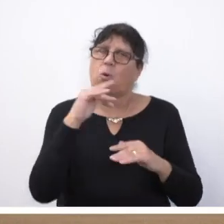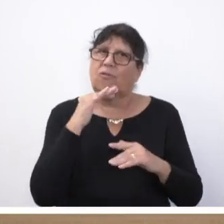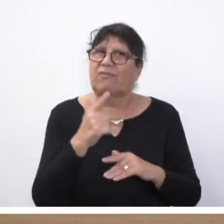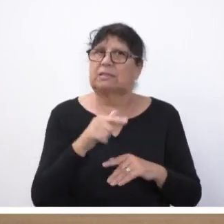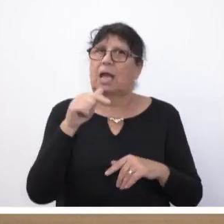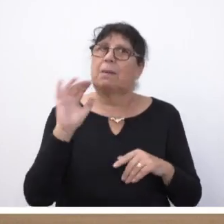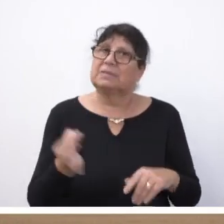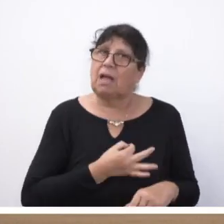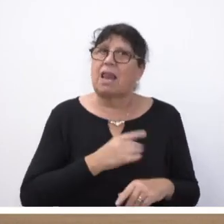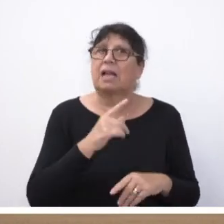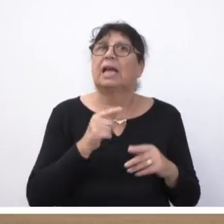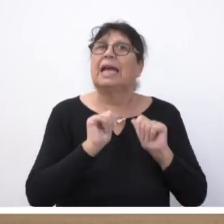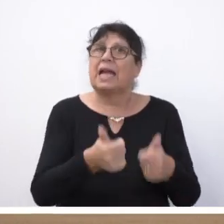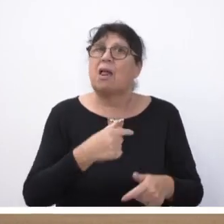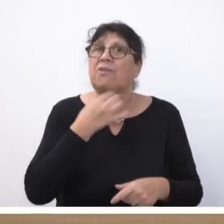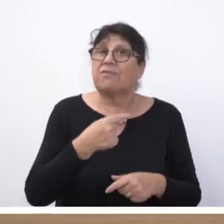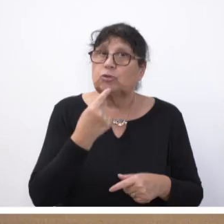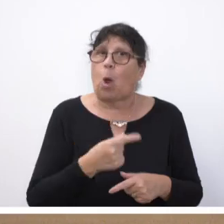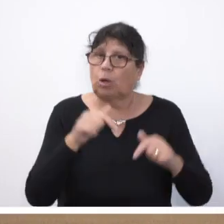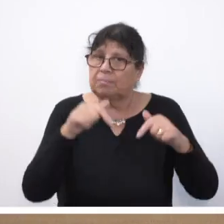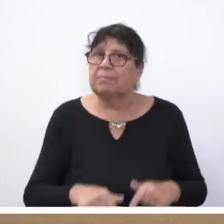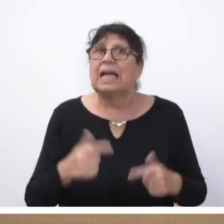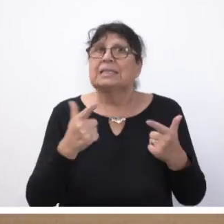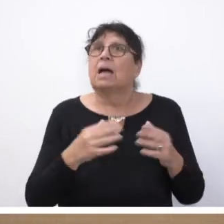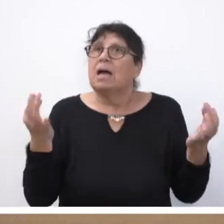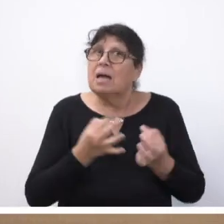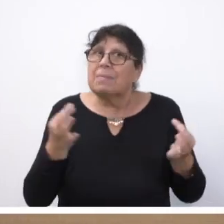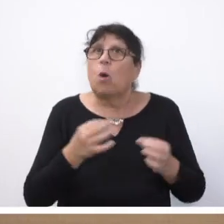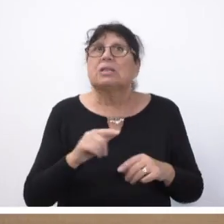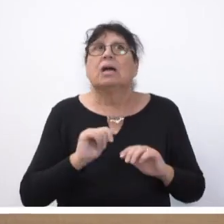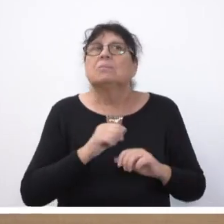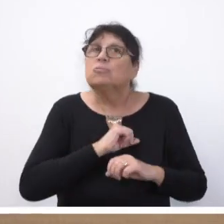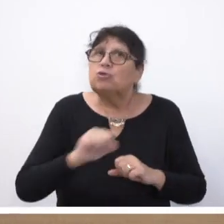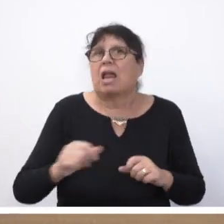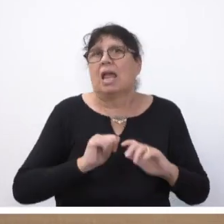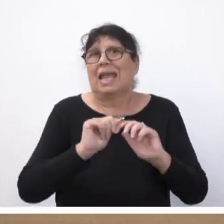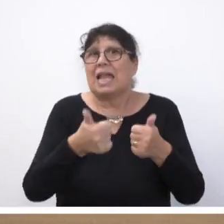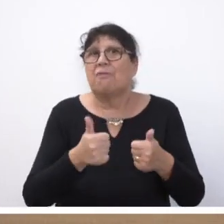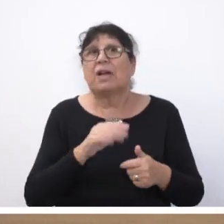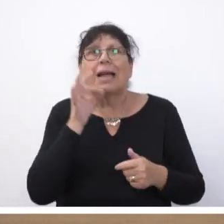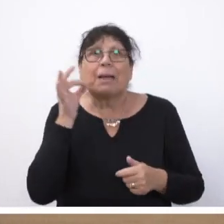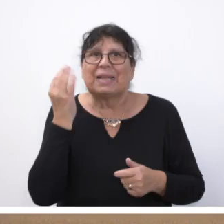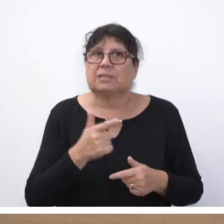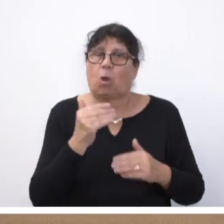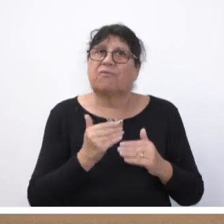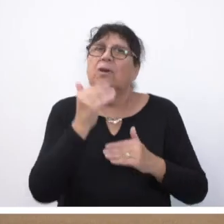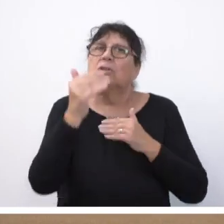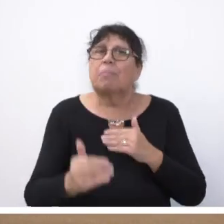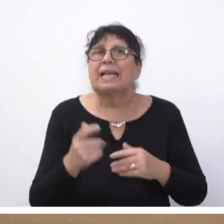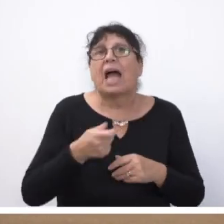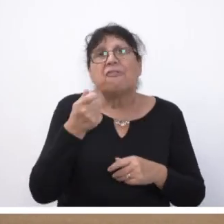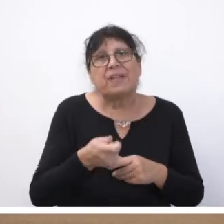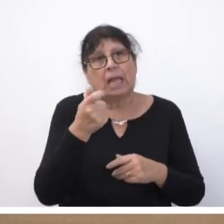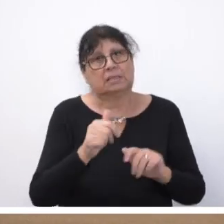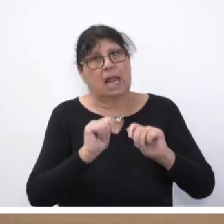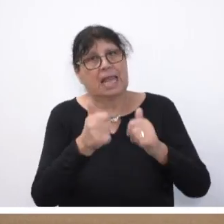versprochen. Jetzt steht akute Hilfe im Vordergrund, sagt er während eines Besuchs in Kleinblittersdorf. Später werde es um finanzielle Hilfe gehen und daran